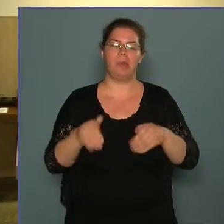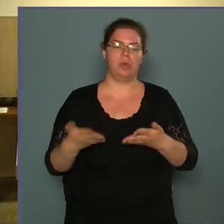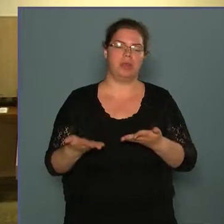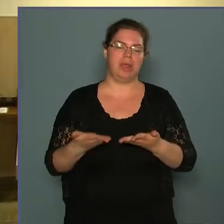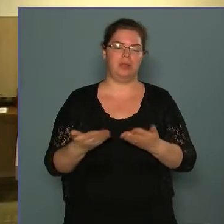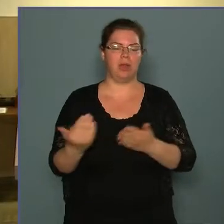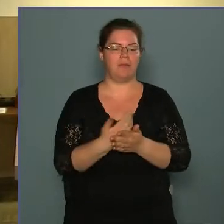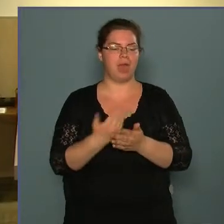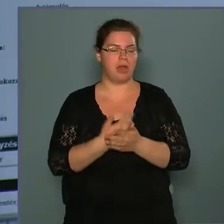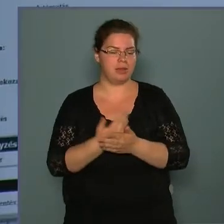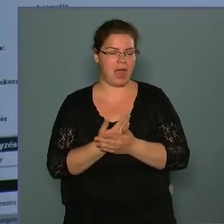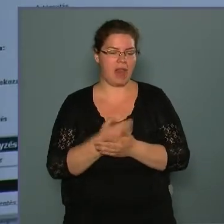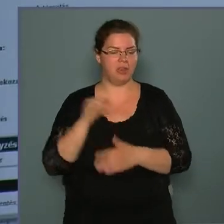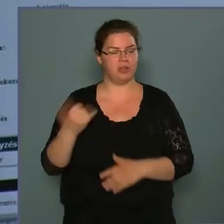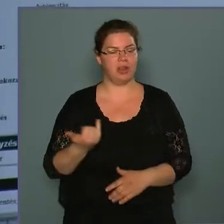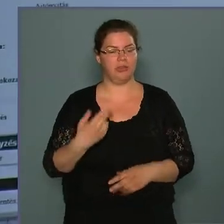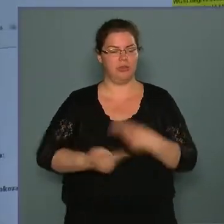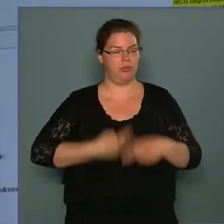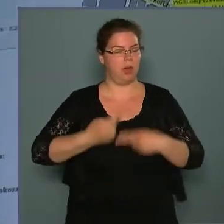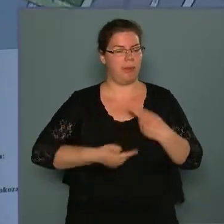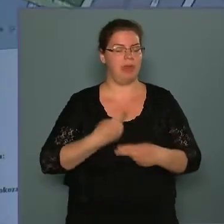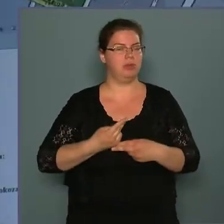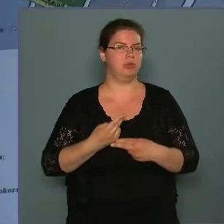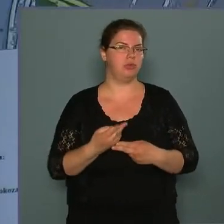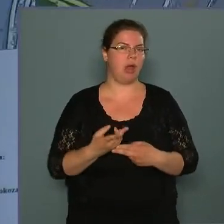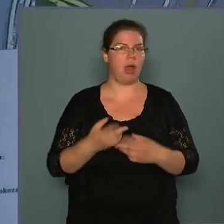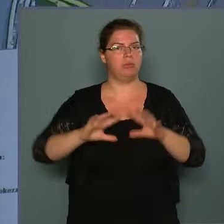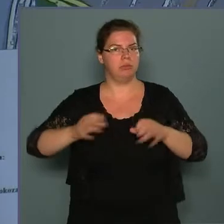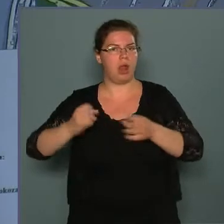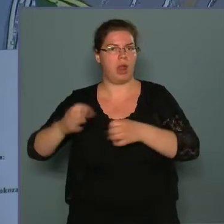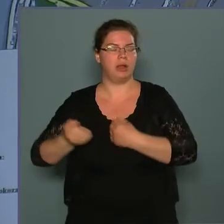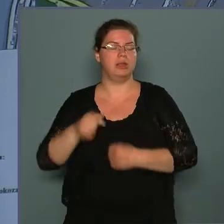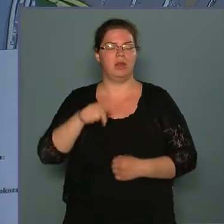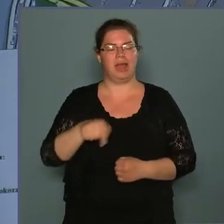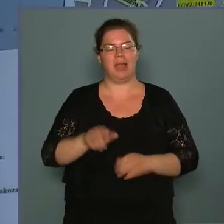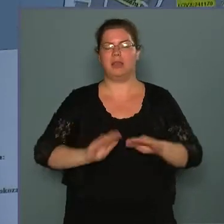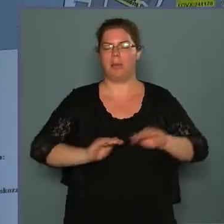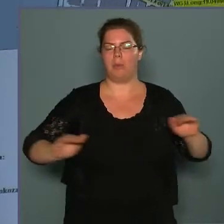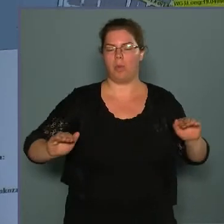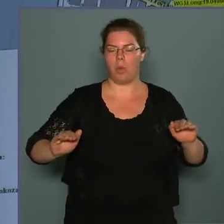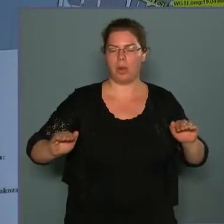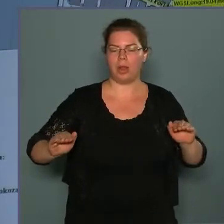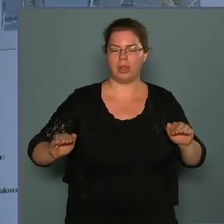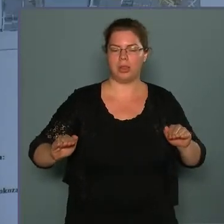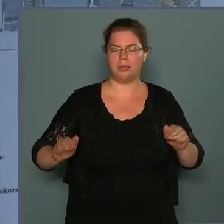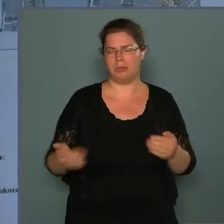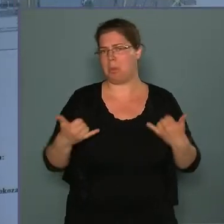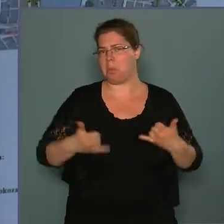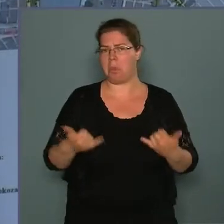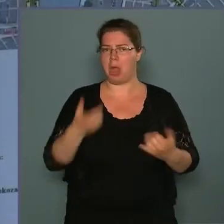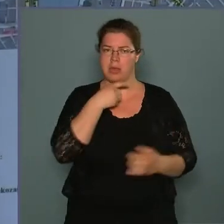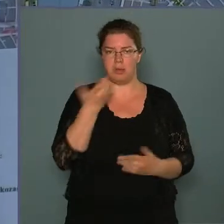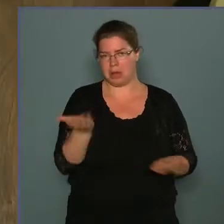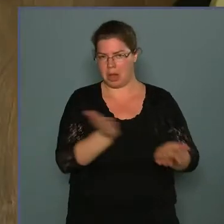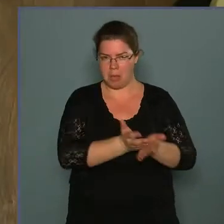felhasználását, és folyamatosan került kialakításra. Ez a pult a mai kornak